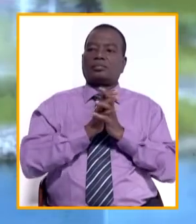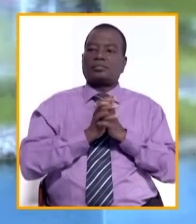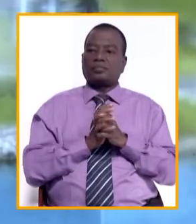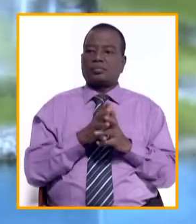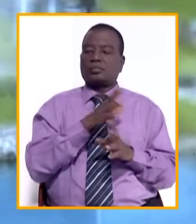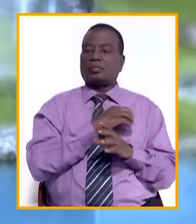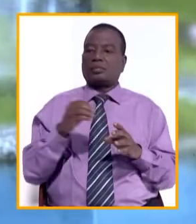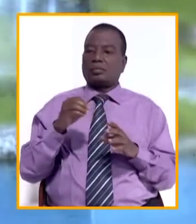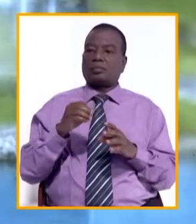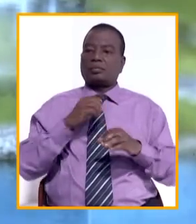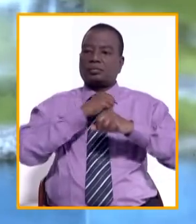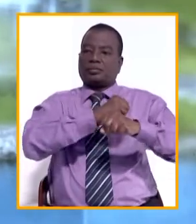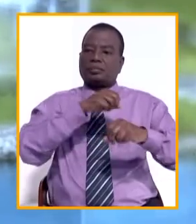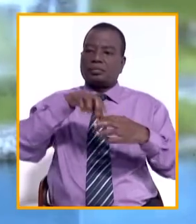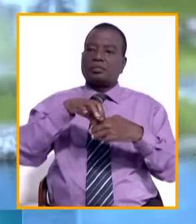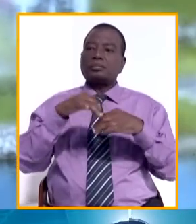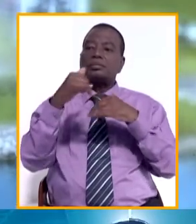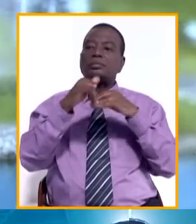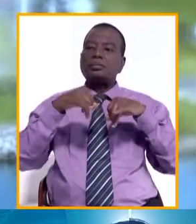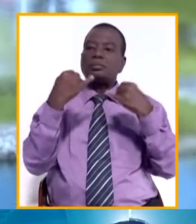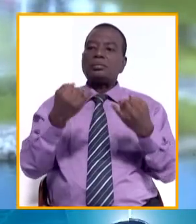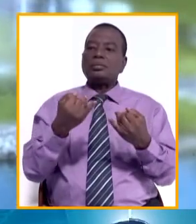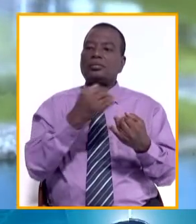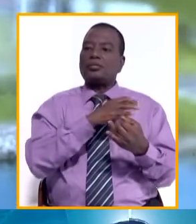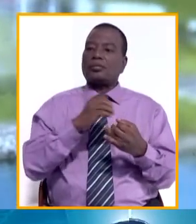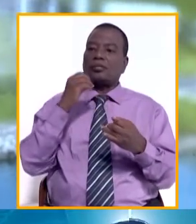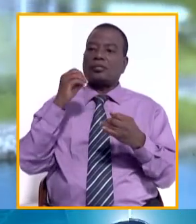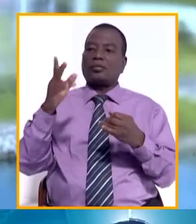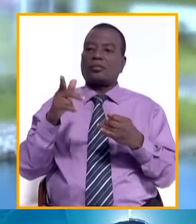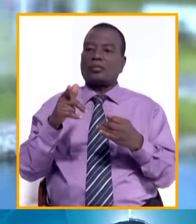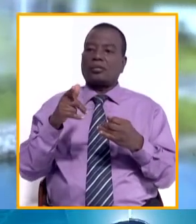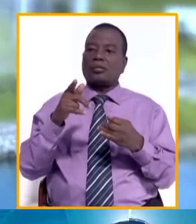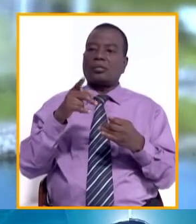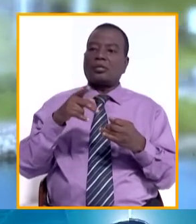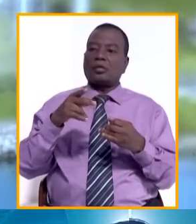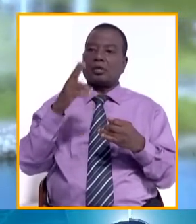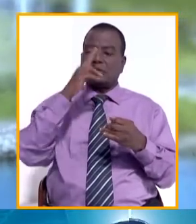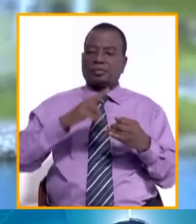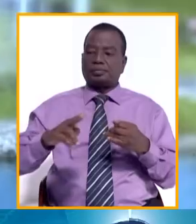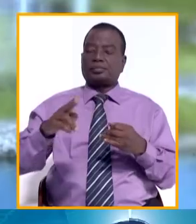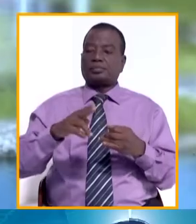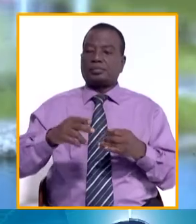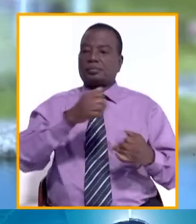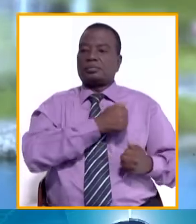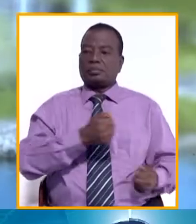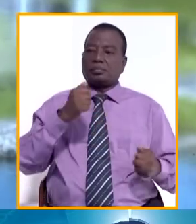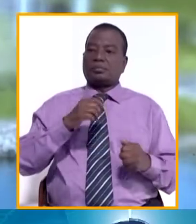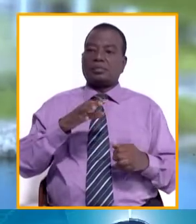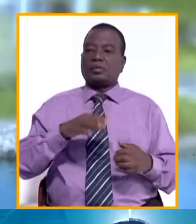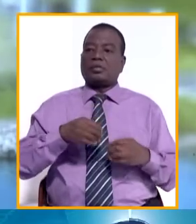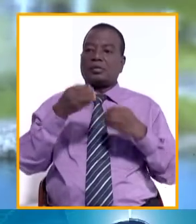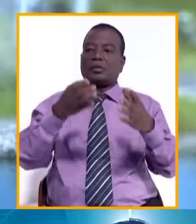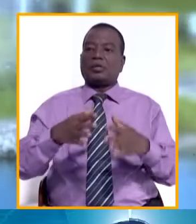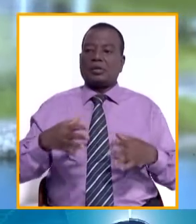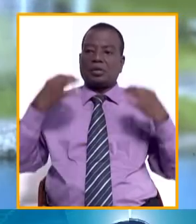Et au chapitre à défense de ce journal, la route qui archimilitaire ivoirienne honore ses soldats, en les distinguant dans l'ordre du mérite ivoirien, leur